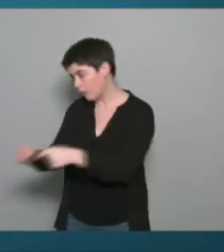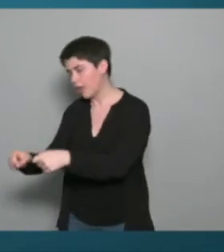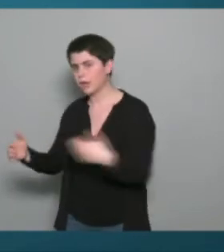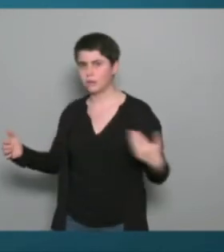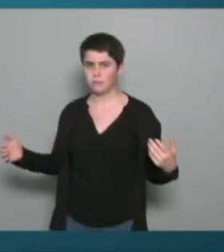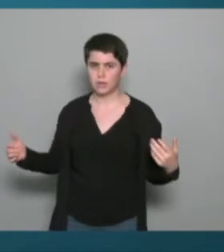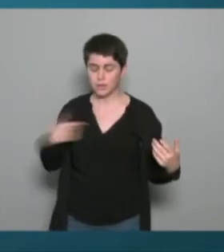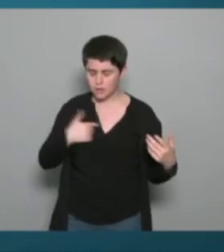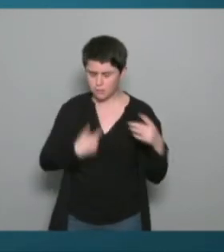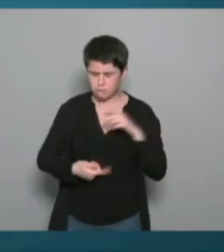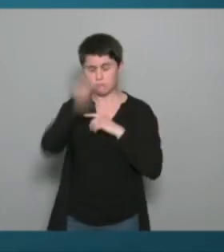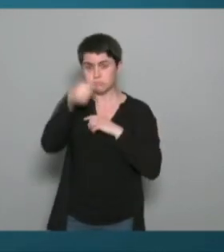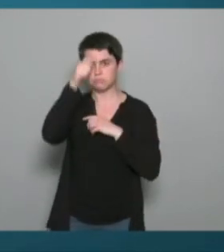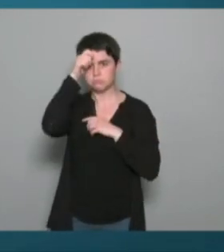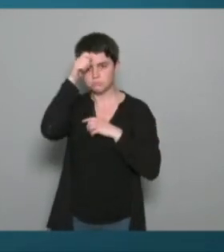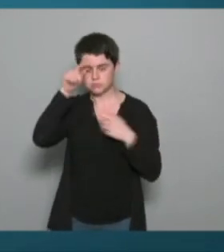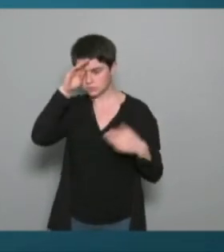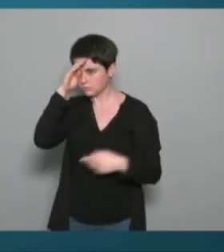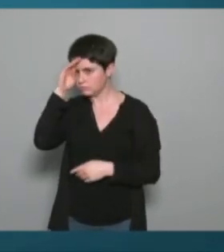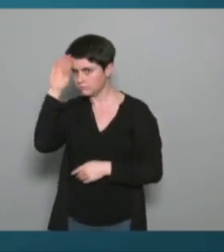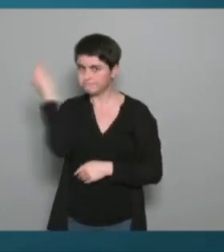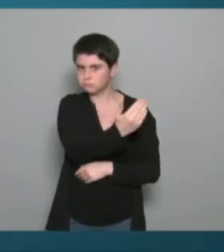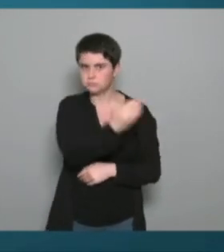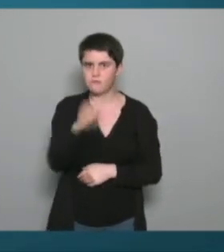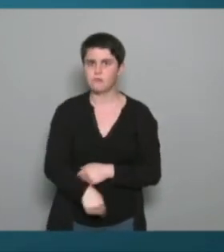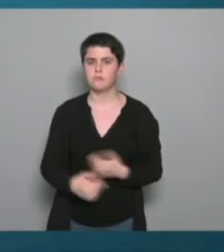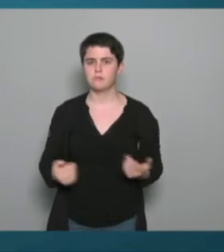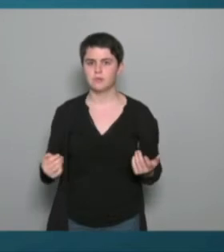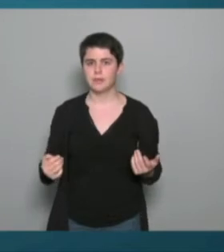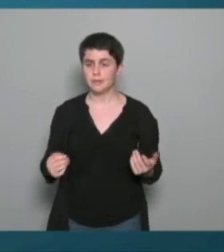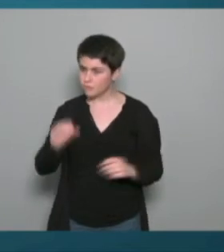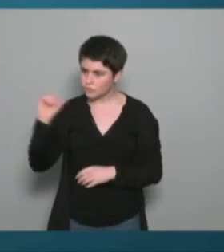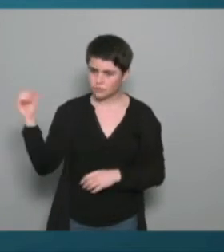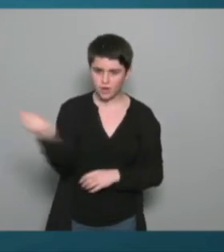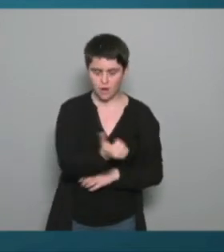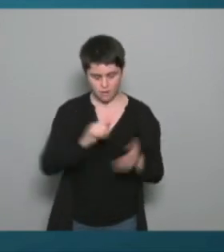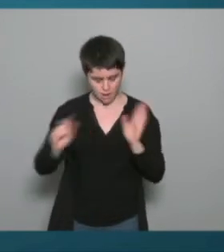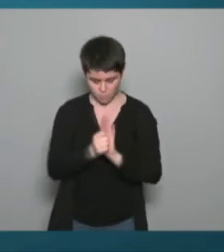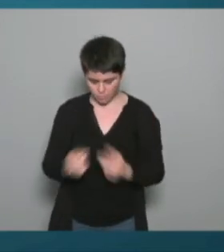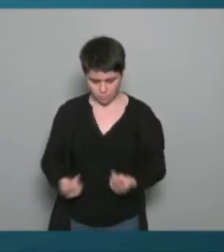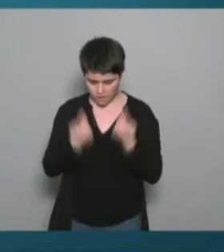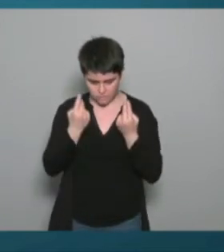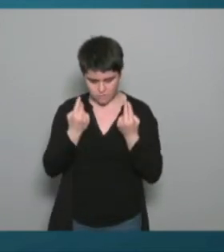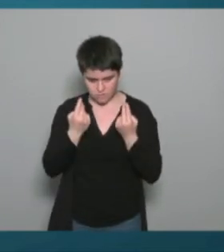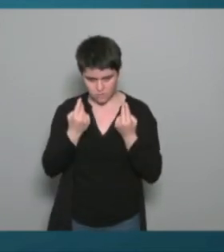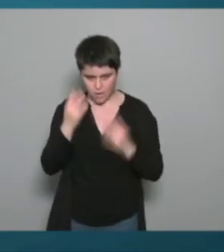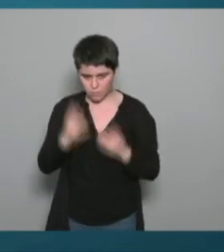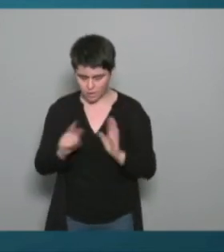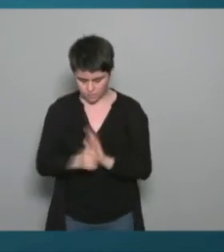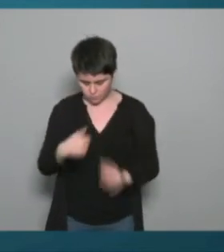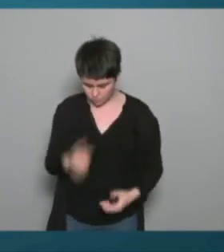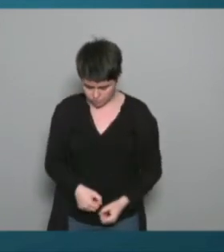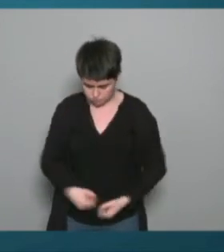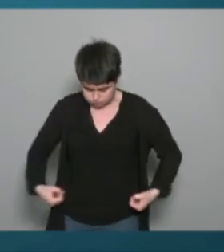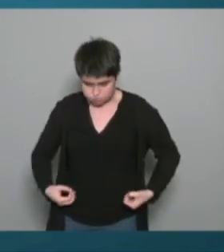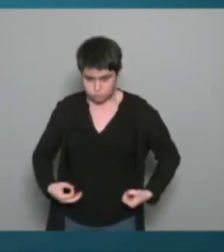a ses déclics comme ça et voilà tiens un jour je me dis je suis trop gros et je vais me mettre au sport ben voilà